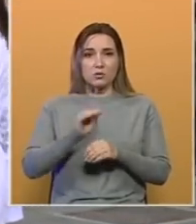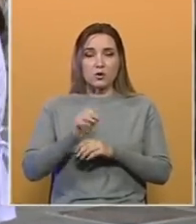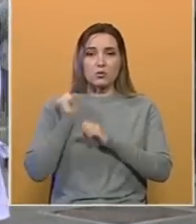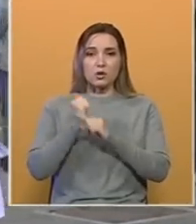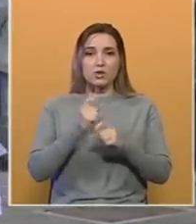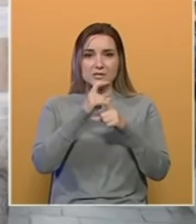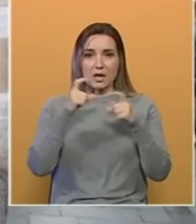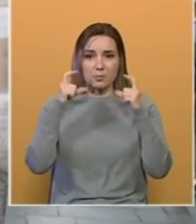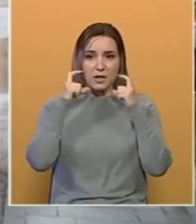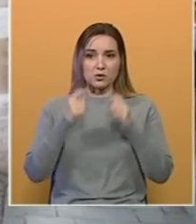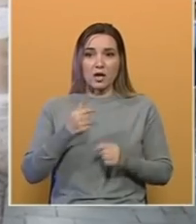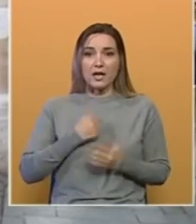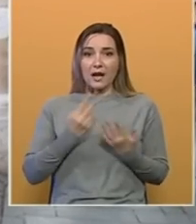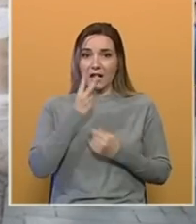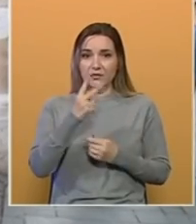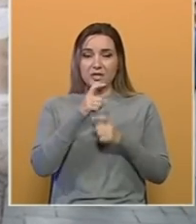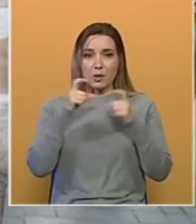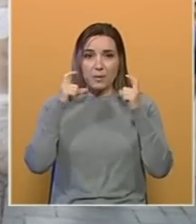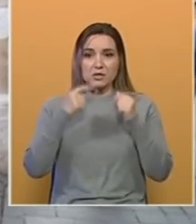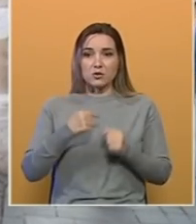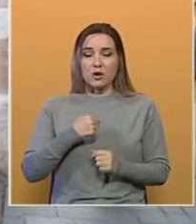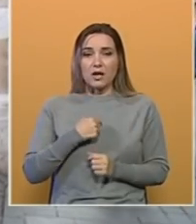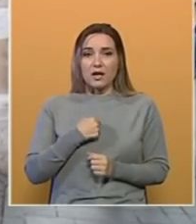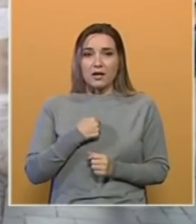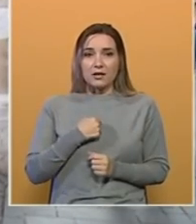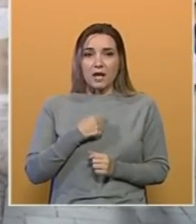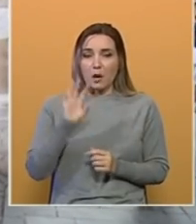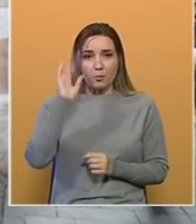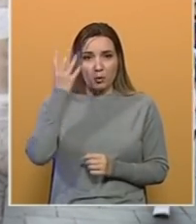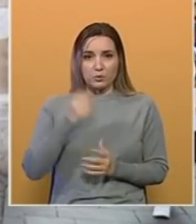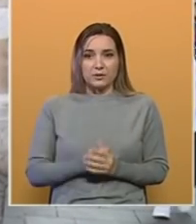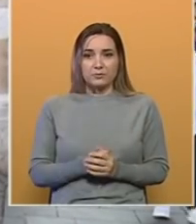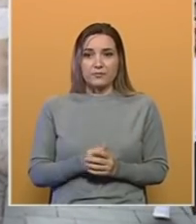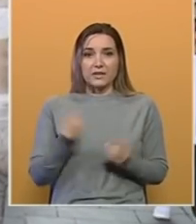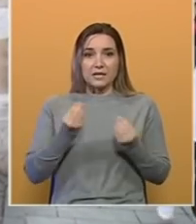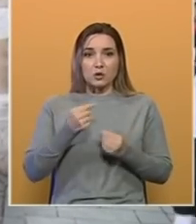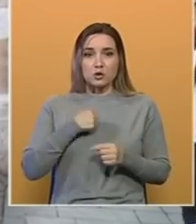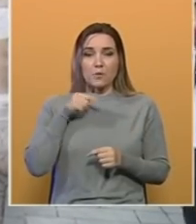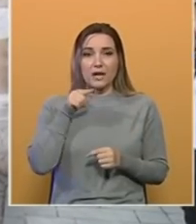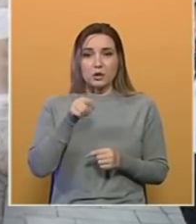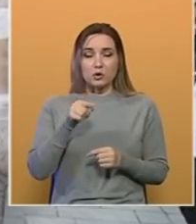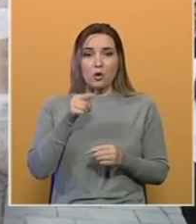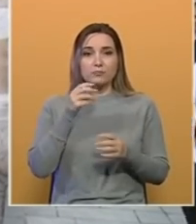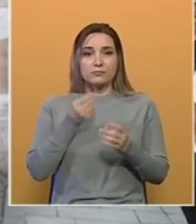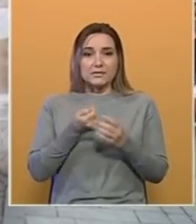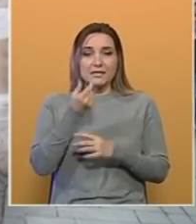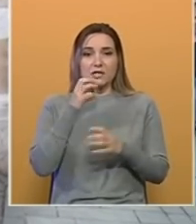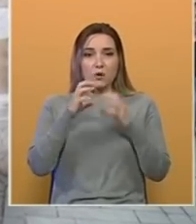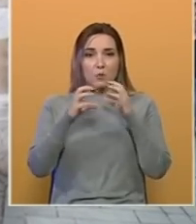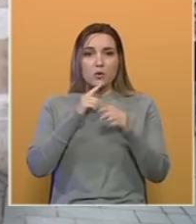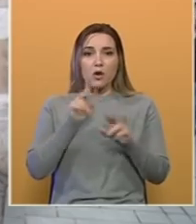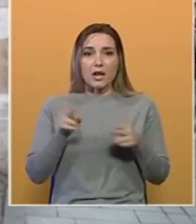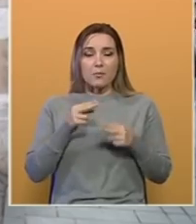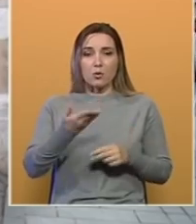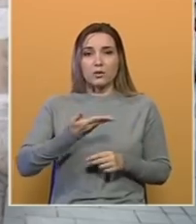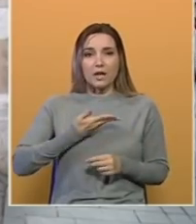maske na licu. Ja kad vidim masku, ja poludim, zato što meni to je sredstva komunikacije koje ne mogu